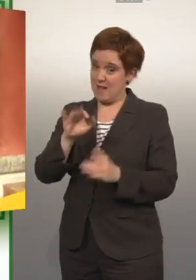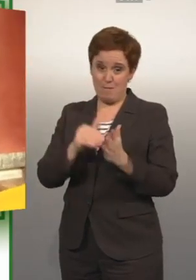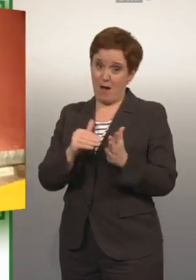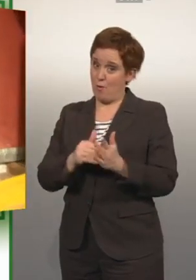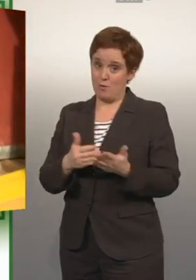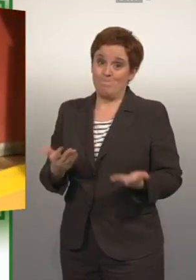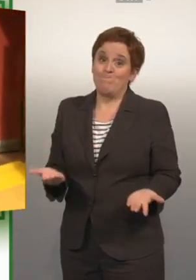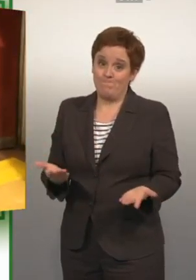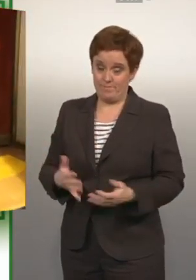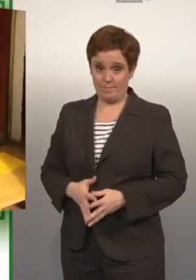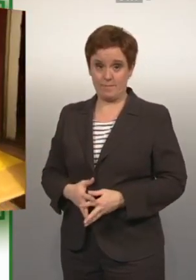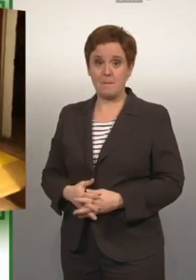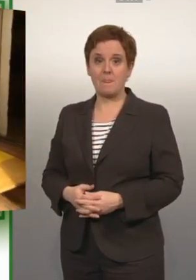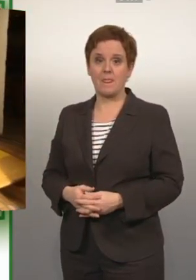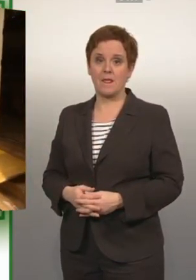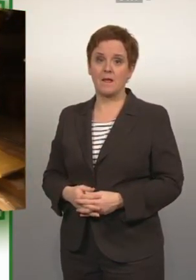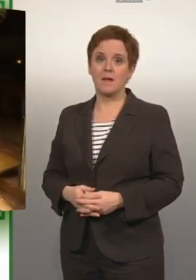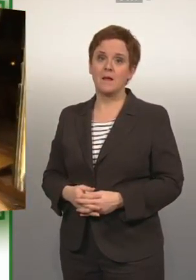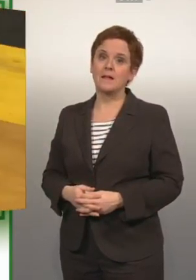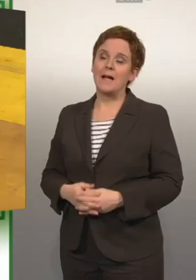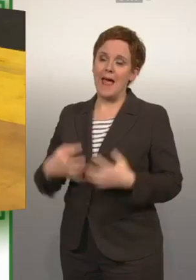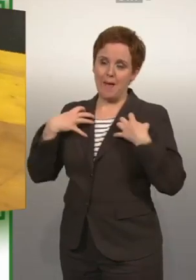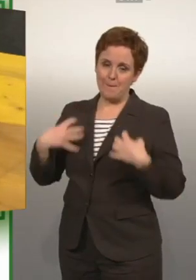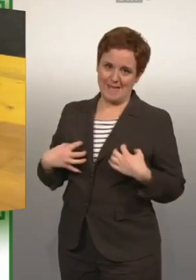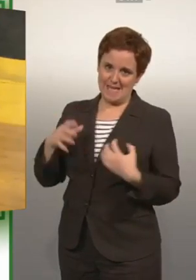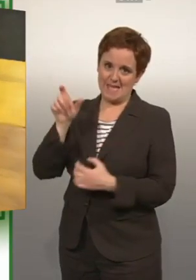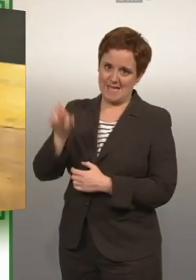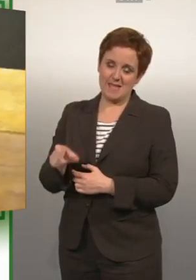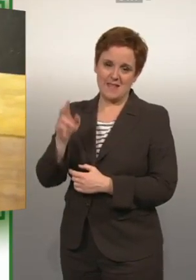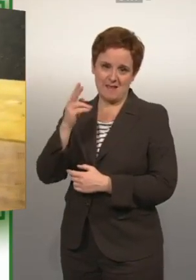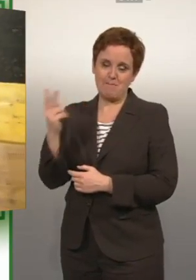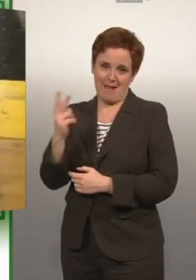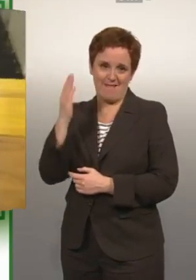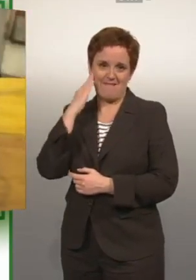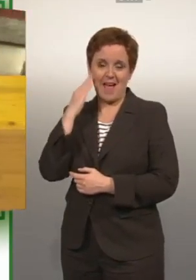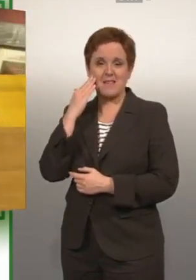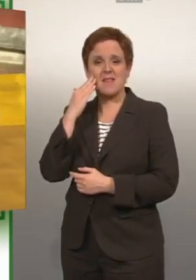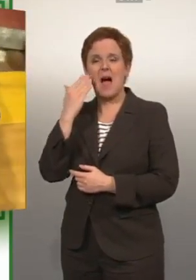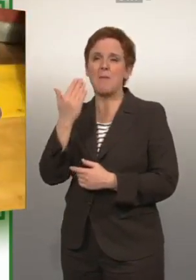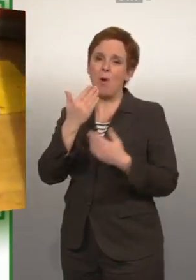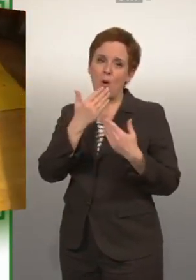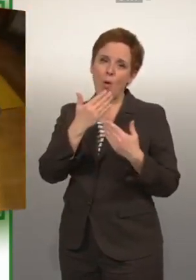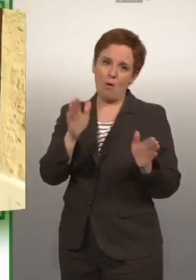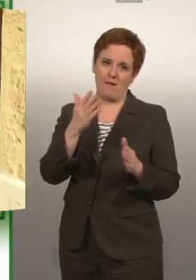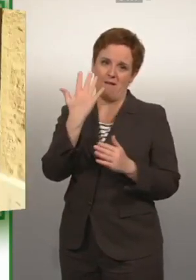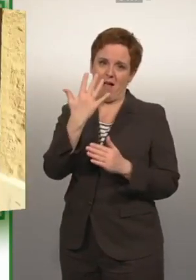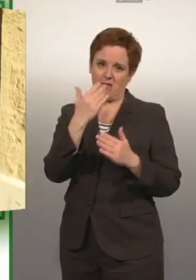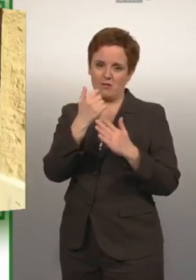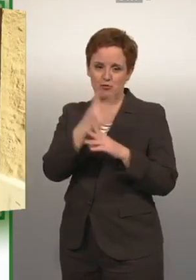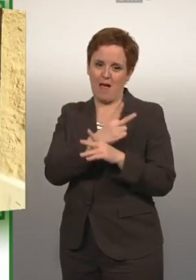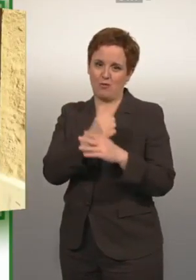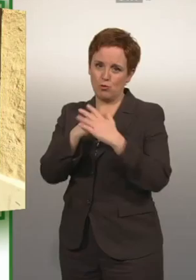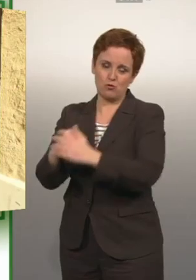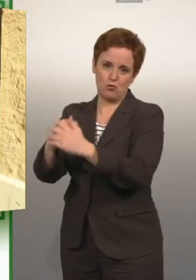umgesetzt werden. Das wissen auch die Eigentümer, fordern aber Unterstützung durch die öffentliche Hand, um schnell